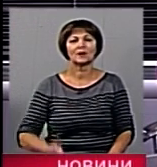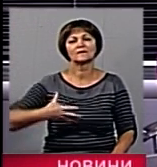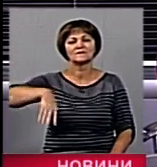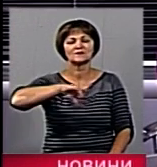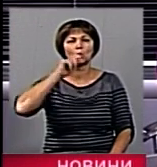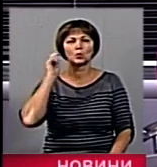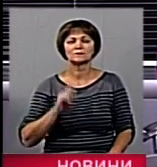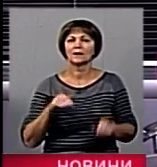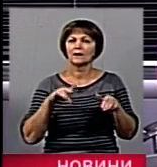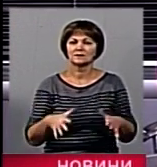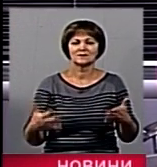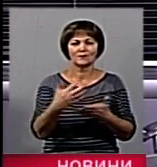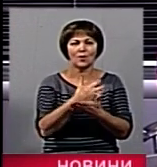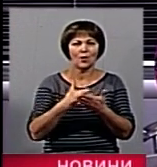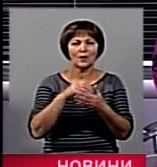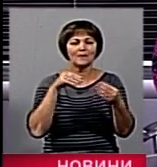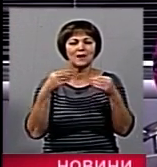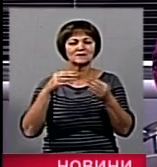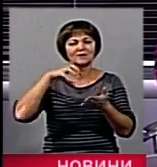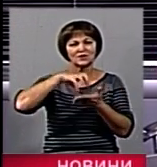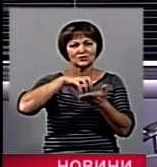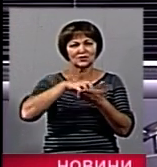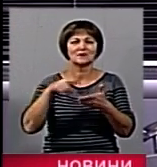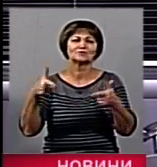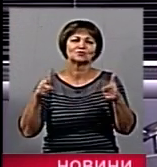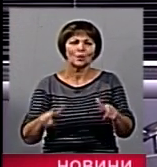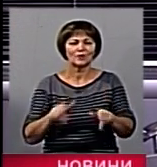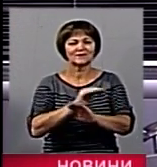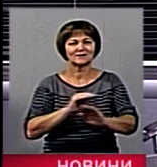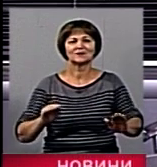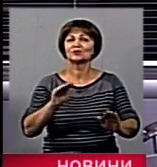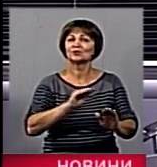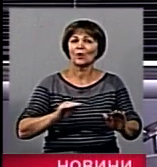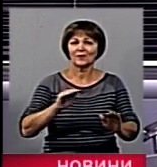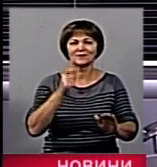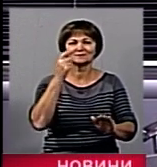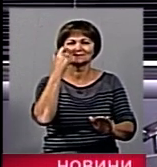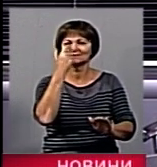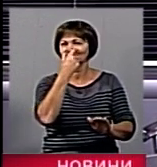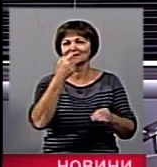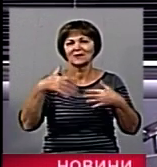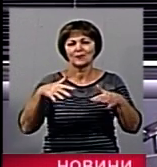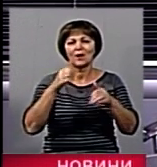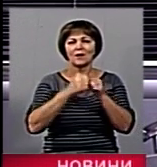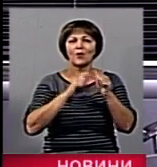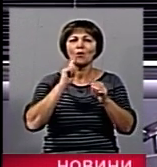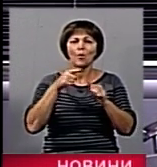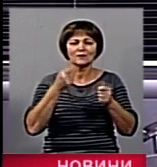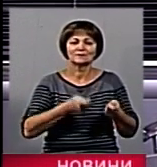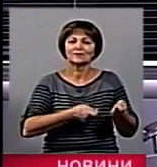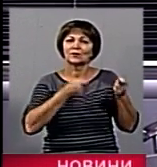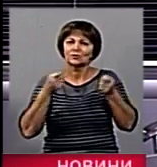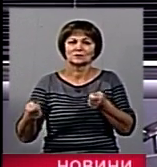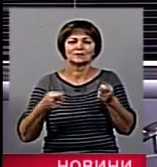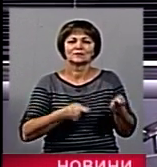Всеукраїнську акцію зі збору пластикових кришечок підтримали слабозорі діти Житомира. Протягом року вони приносили до школи кришечки, щоб таким